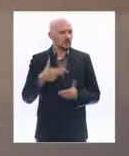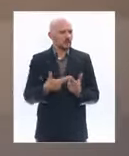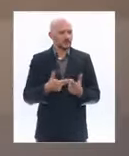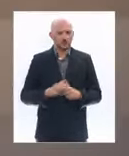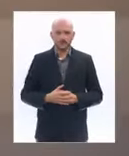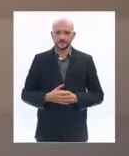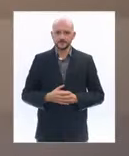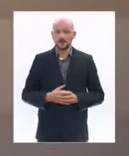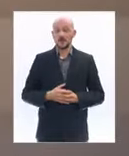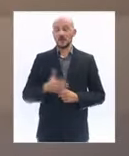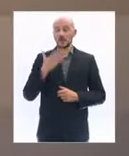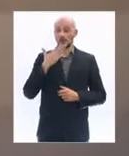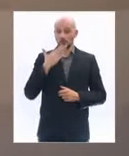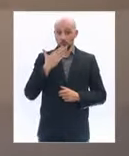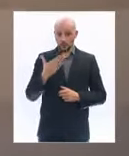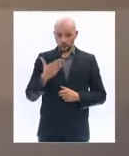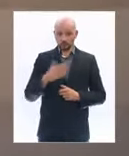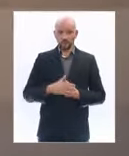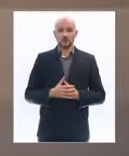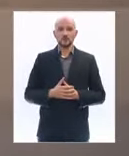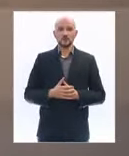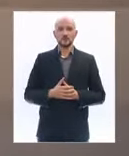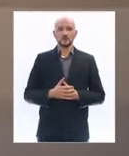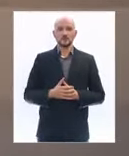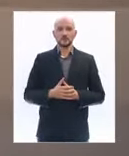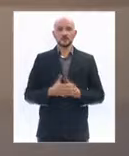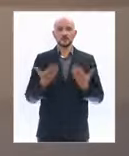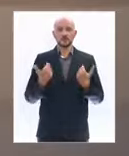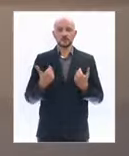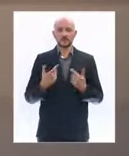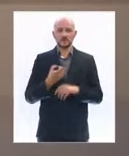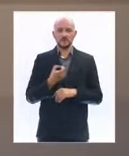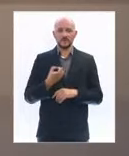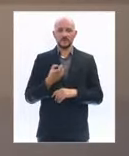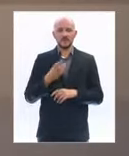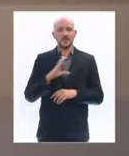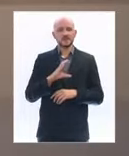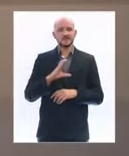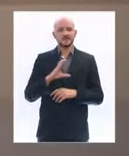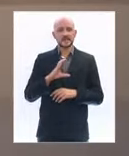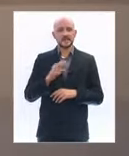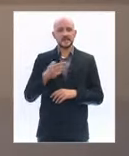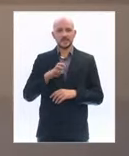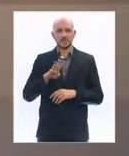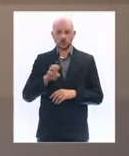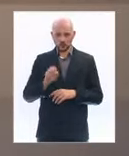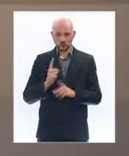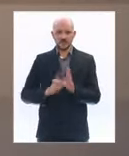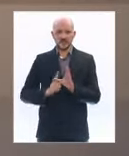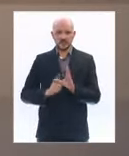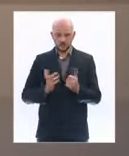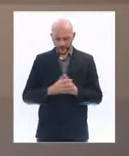Bonjour, monsieur le Premier ministre. Mesdames les ministres, messieurs les ministres, Florent Tardif pour CNews Canal+. Je vais me permettre de rebondir sur la